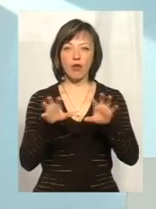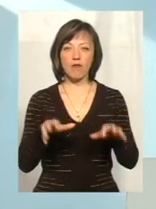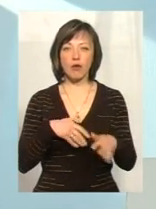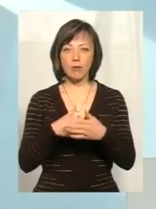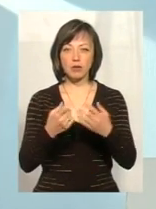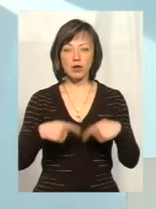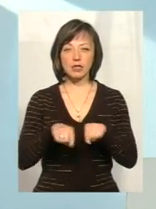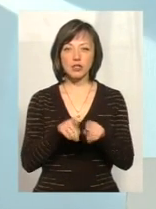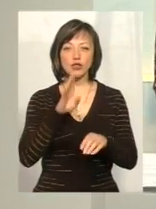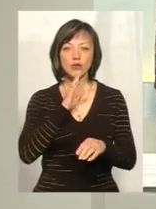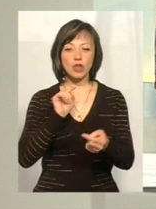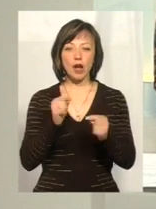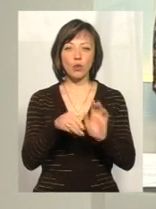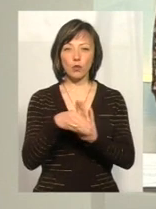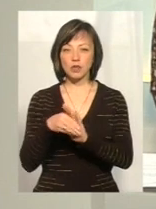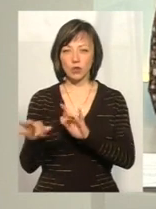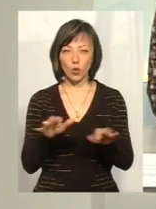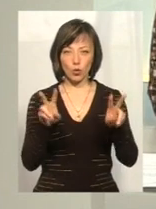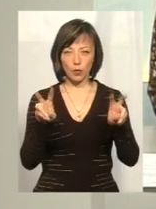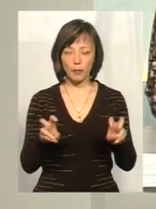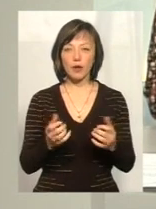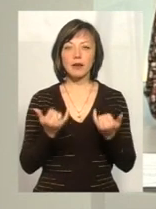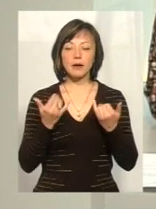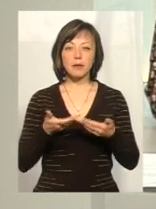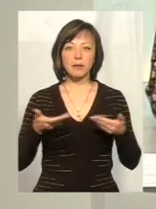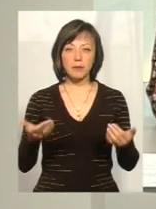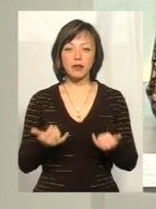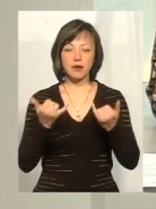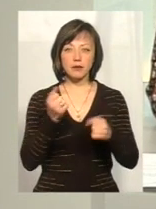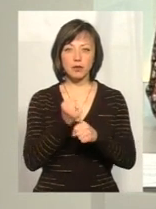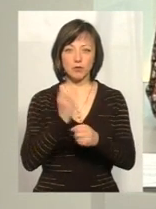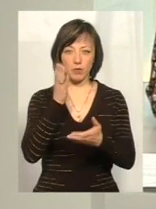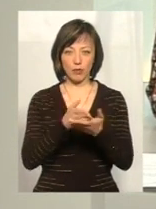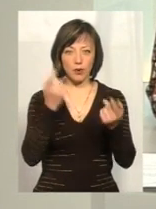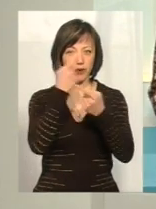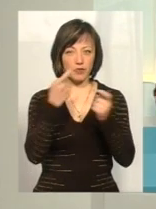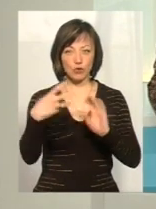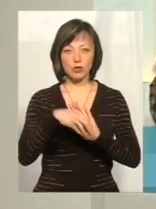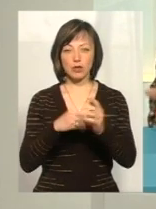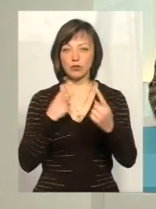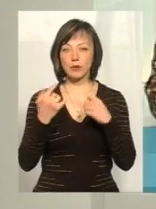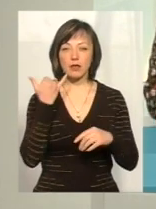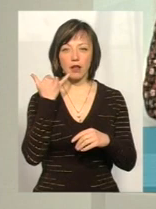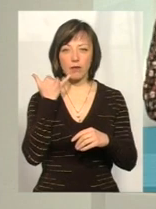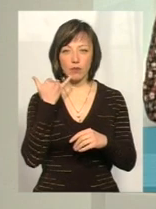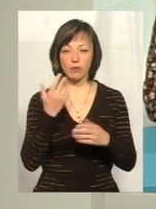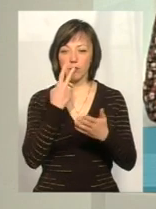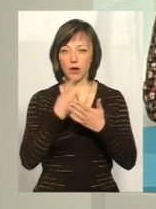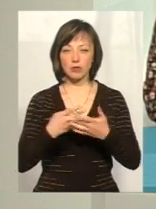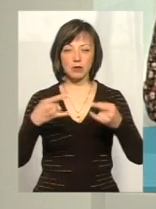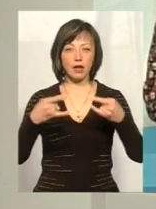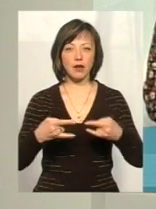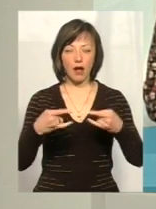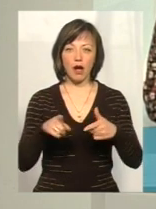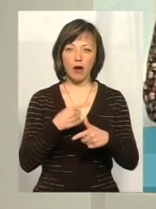Мої вітання. Добре вітання. Нашим глядачам я нагадую, що ми працюємо у прямому ефірі, тому долучайтесь до розмови телефонами, які бачите на